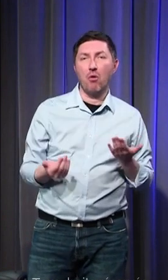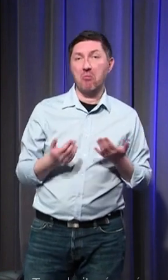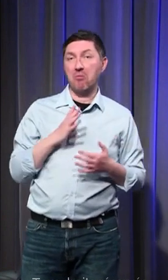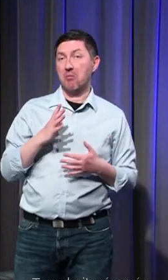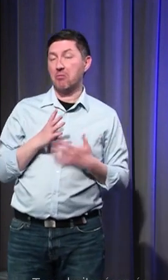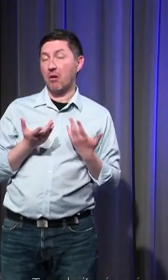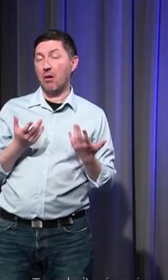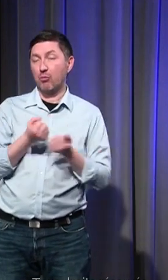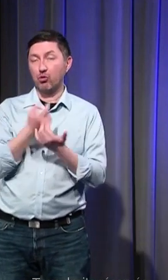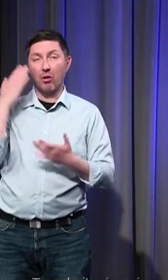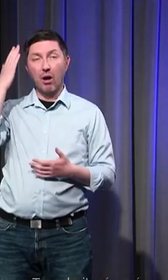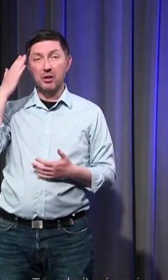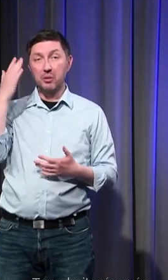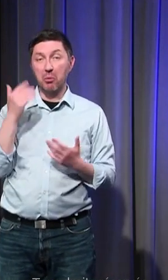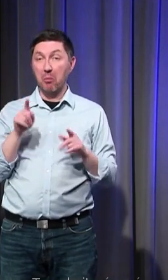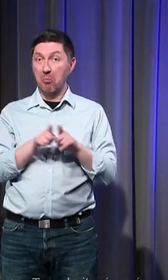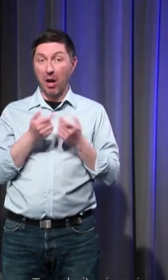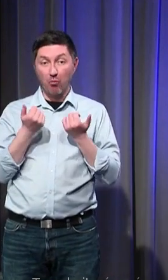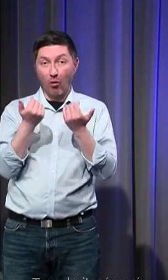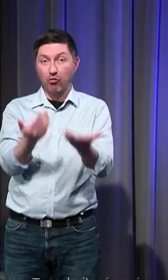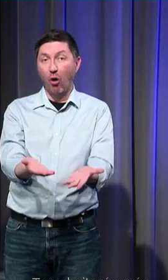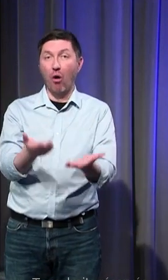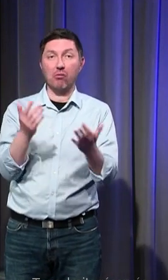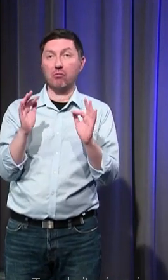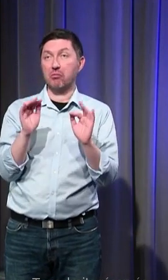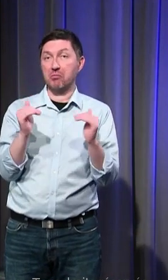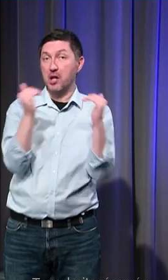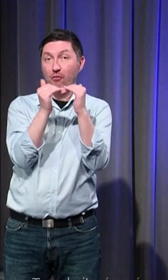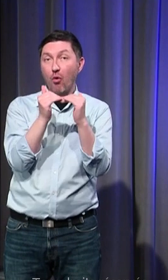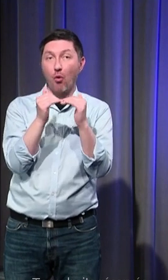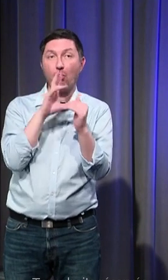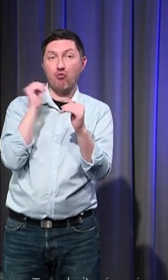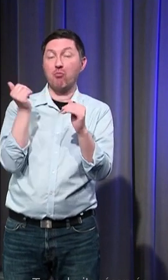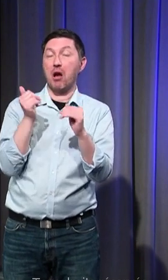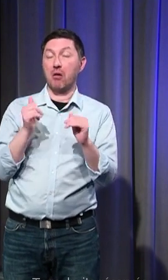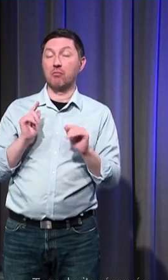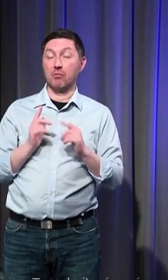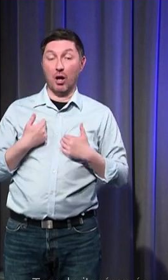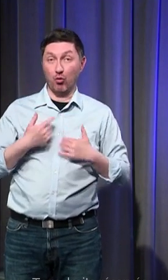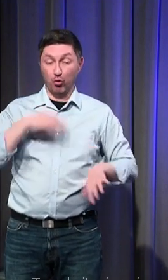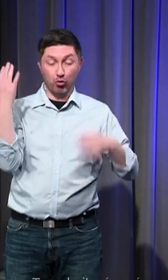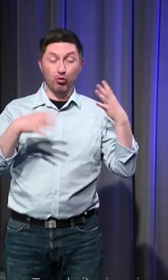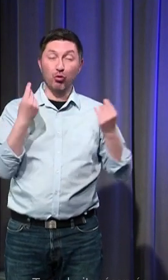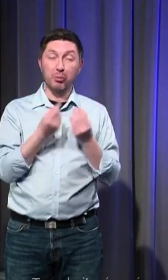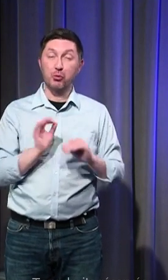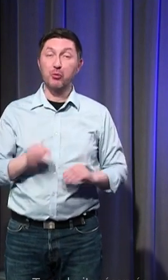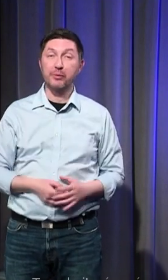'offrande que les humains donc effectivement les animaux sont très présents en archéologie funéraire